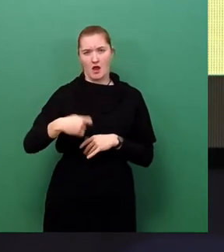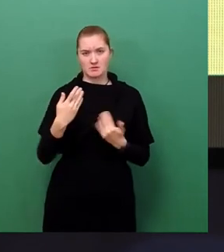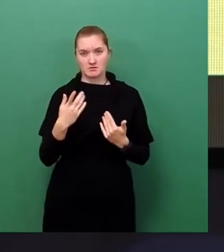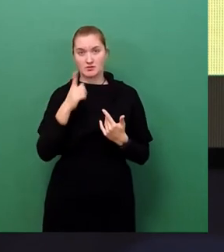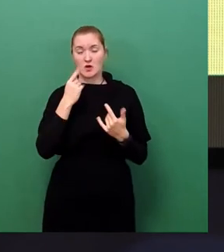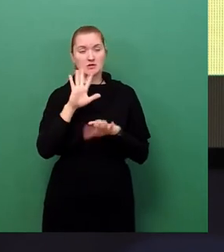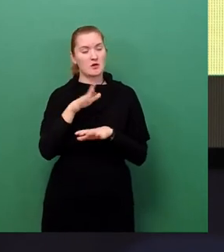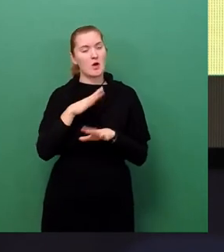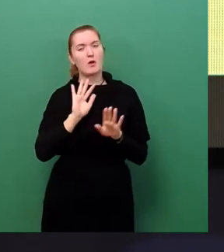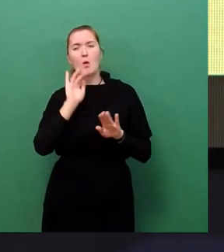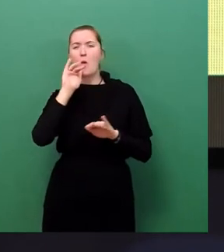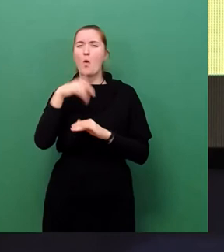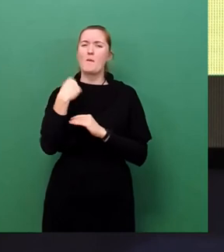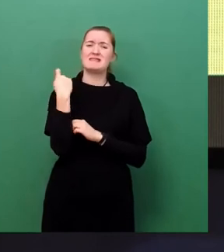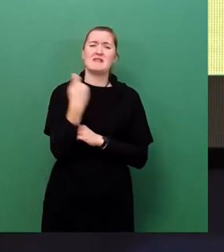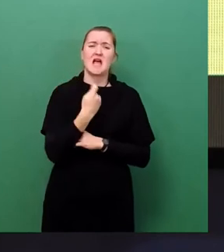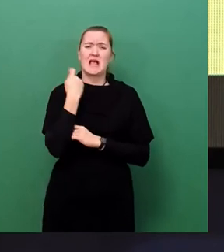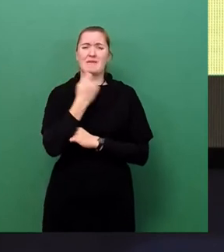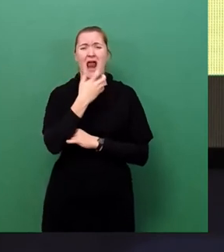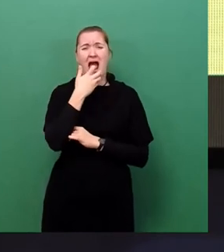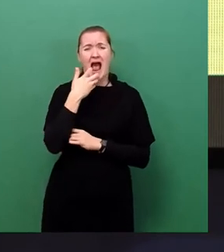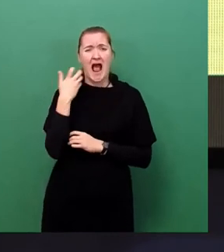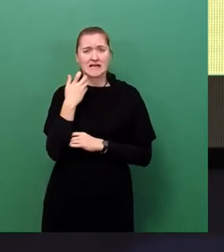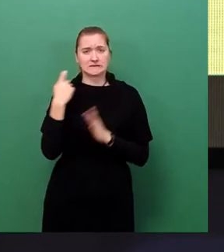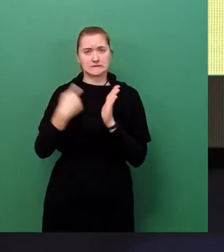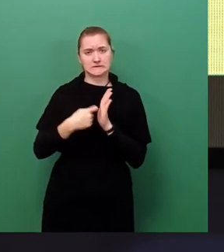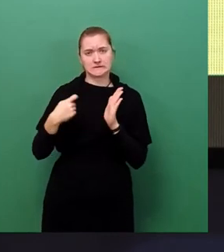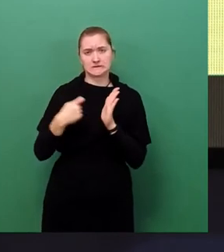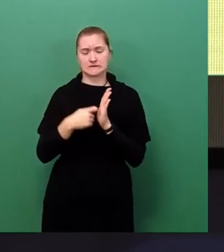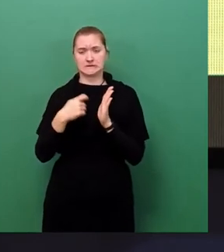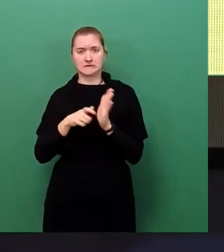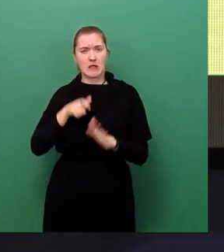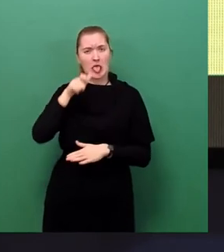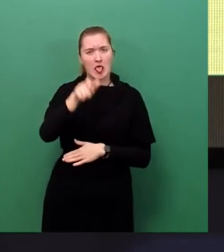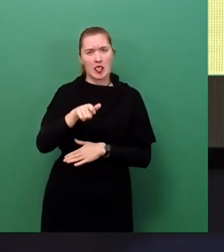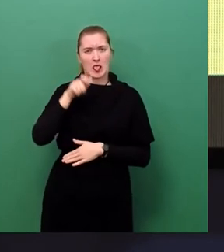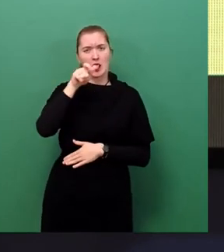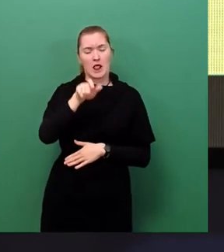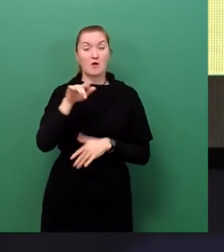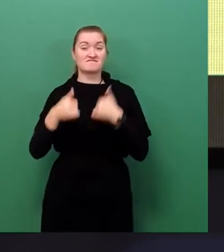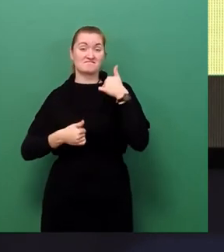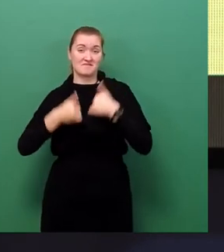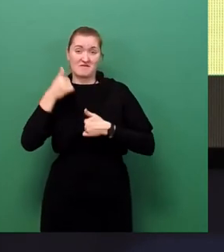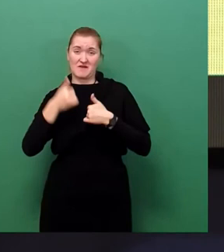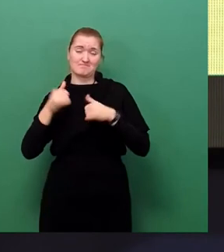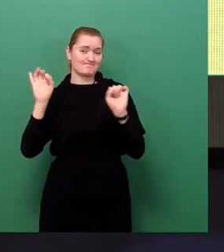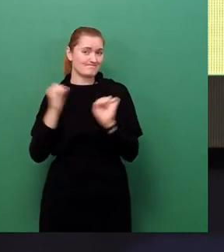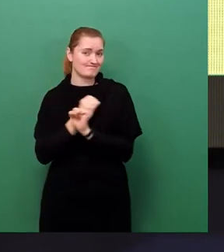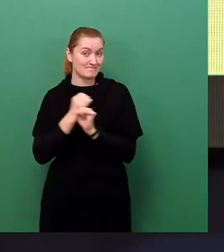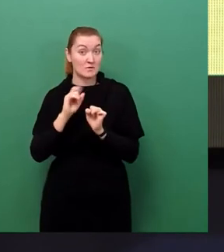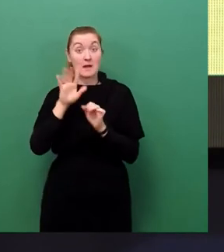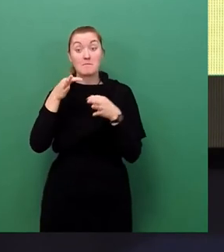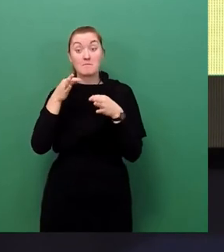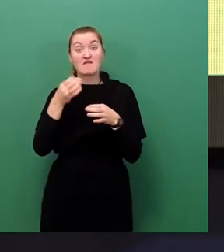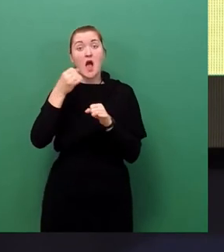Heizkosten und für die Wirtschaft kann dies die Wettbewerbsunfähigkeit bedeuten, mit der Folge von Arbeitslosigkeit für die